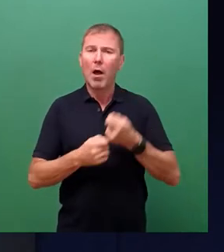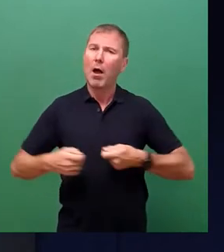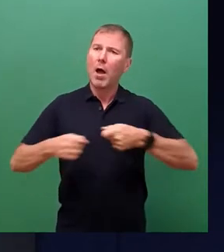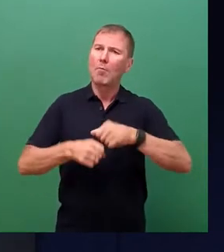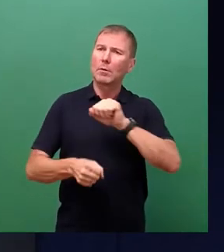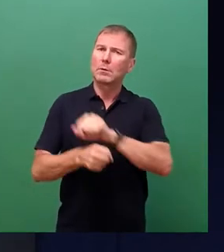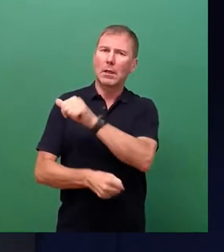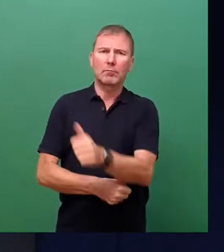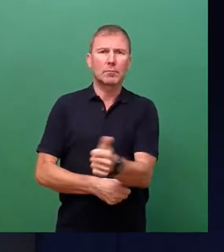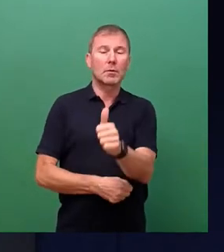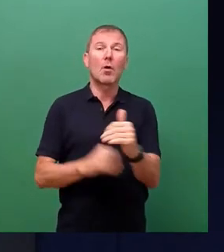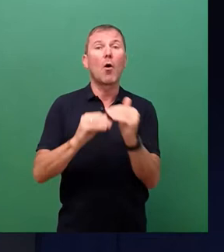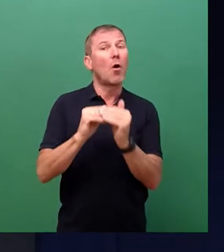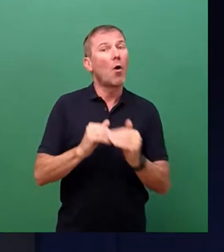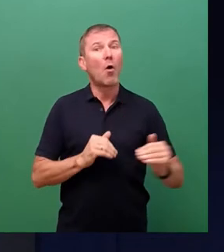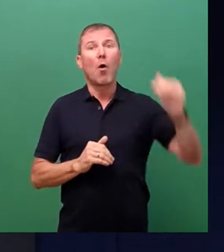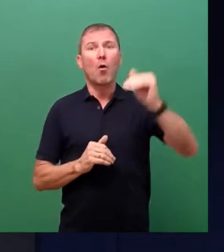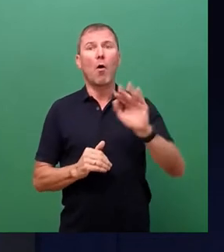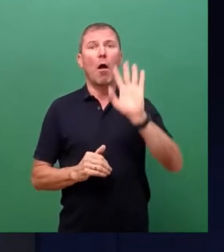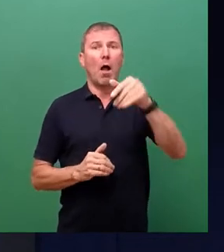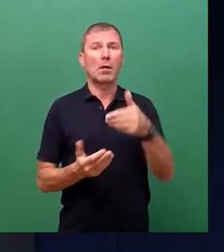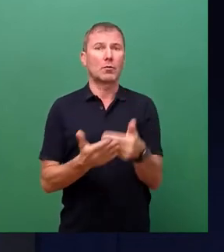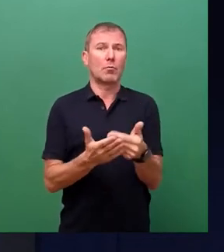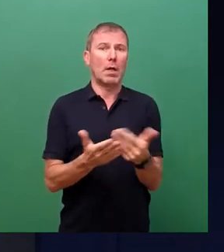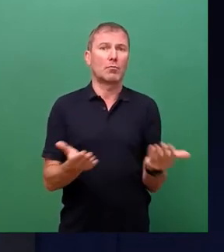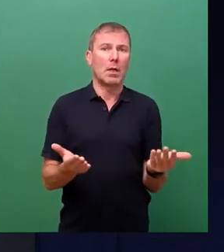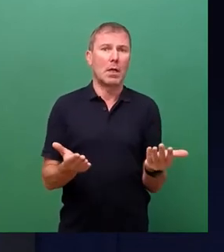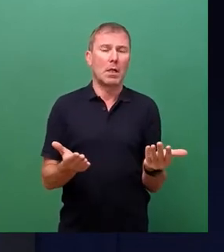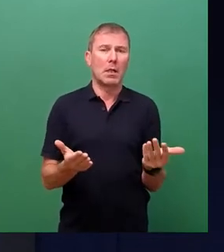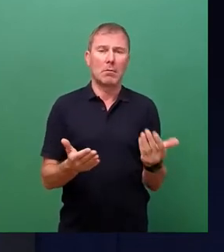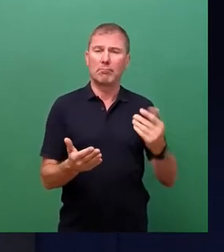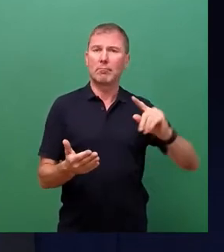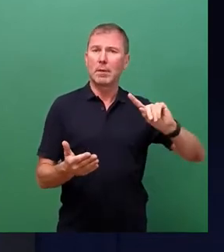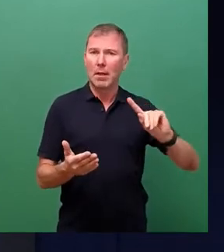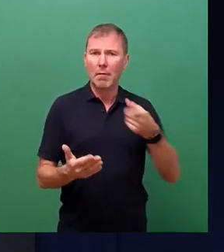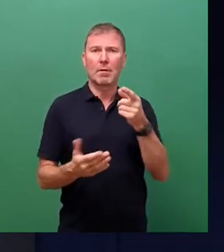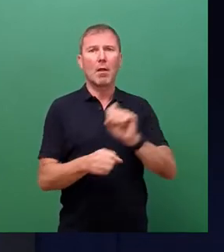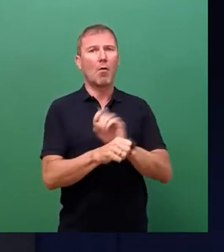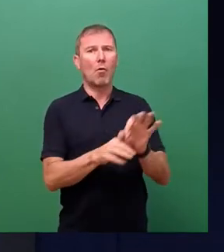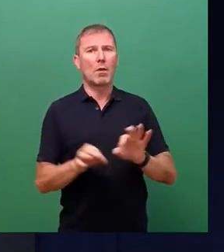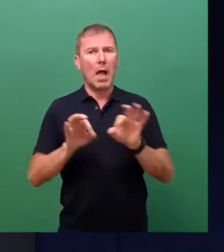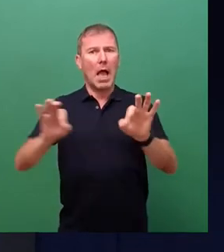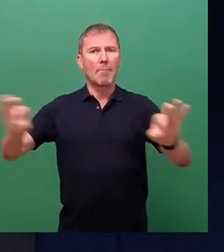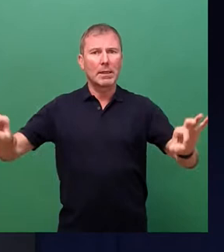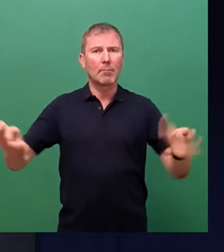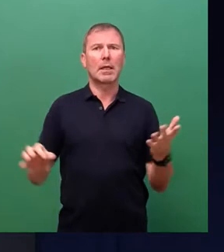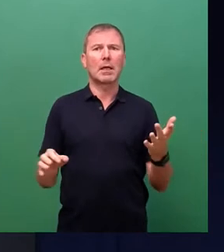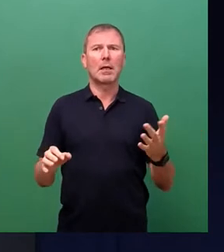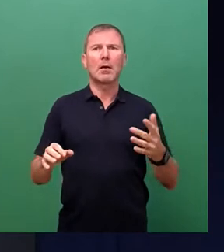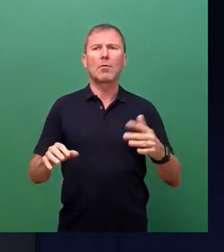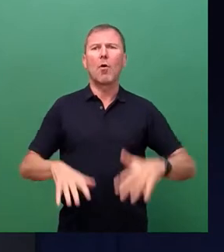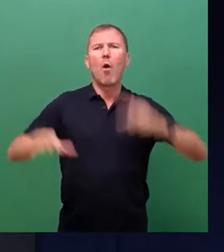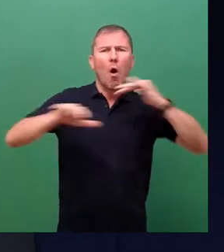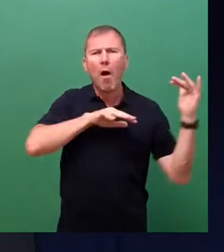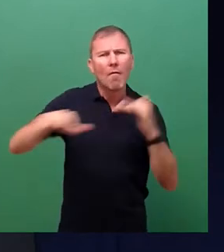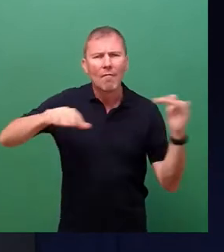höher als beispielsweise einer neuerlichen Pandemie oder von Regenfluten, wie sie